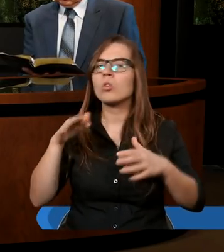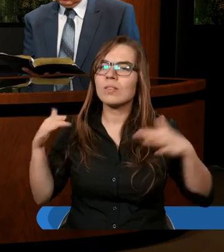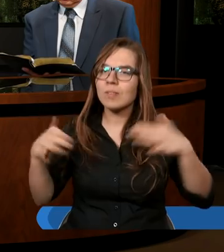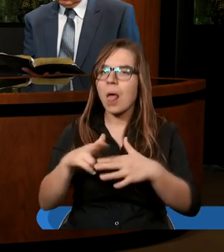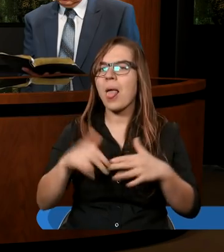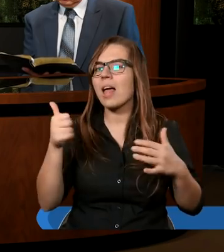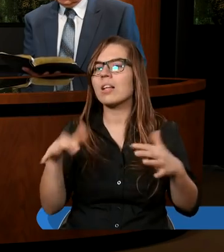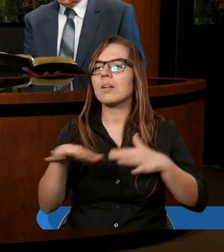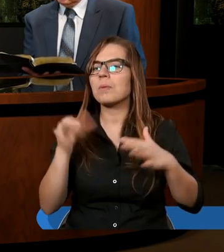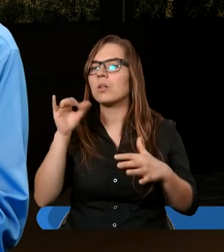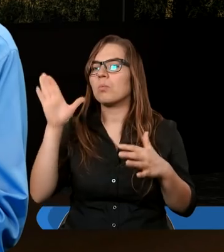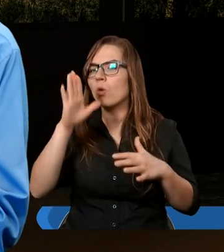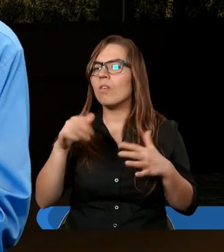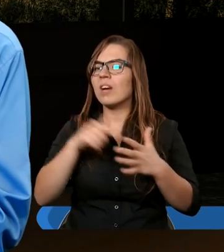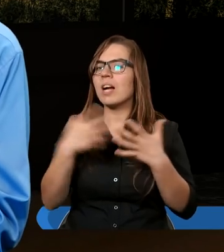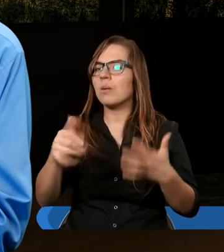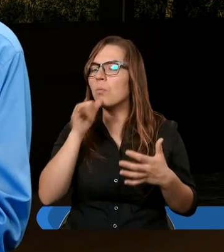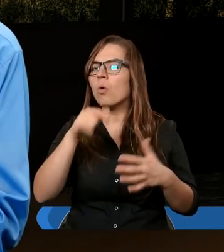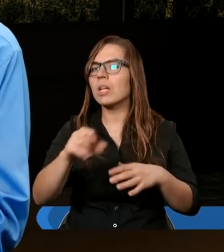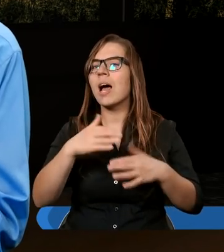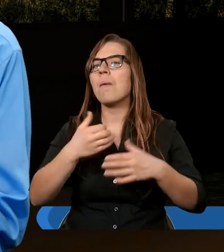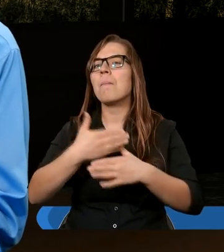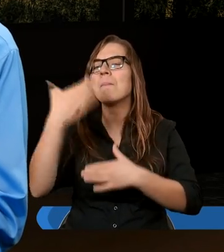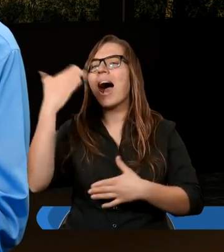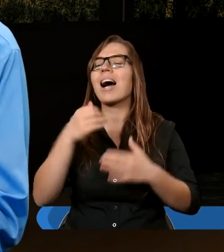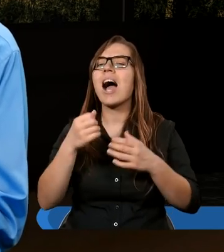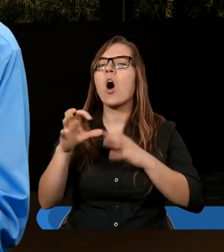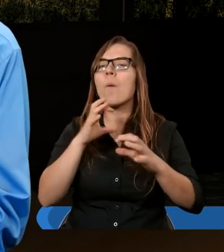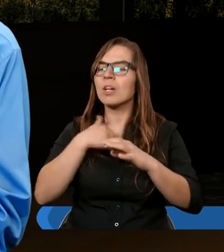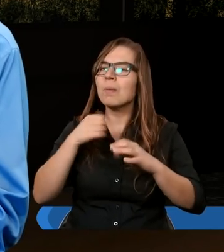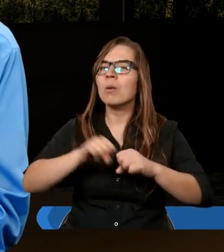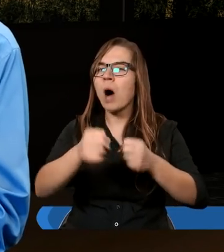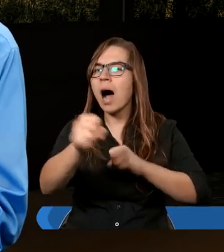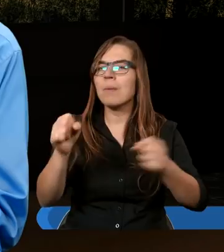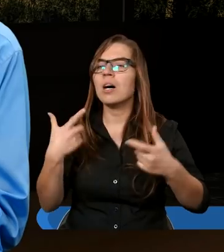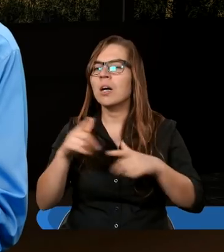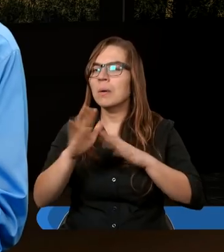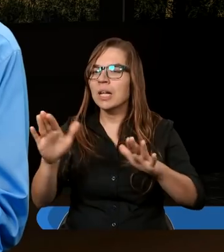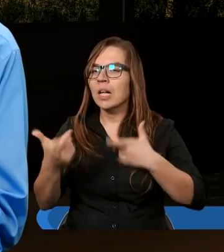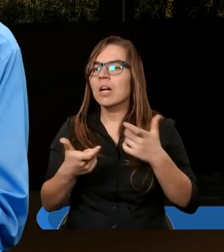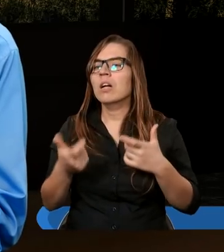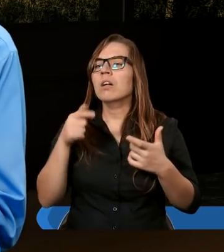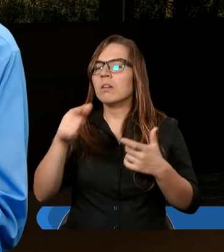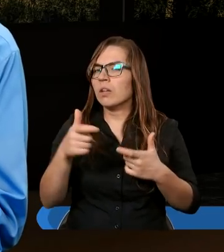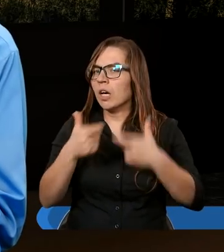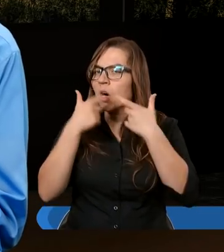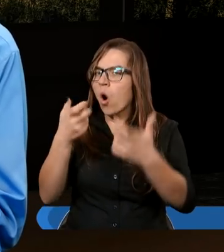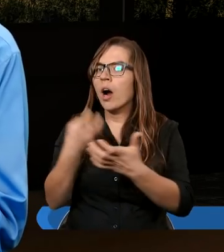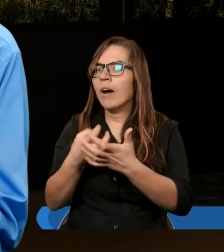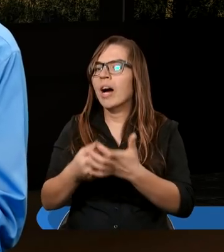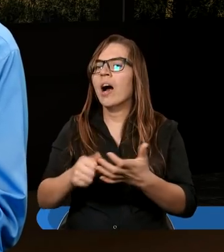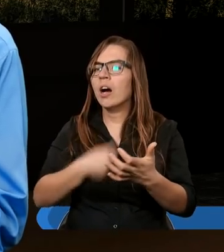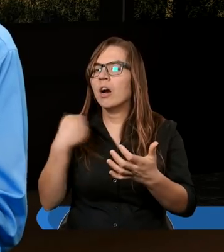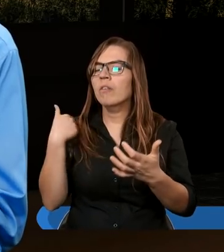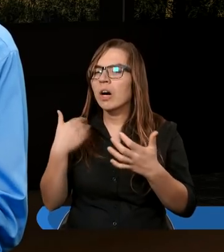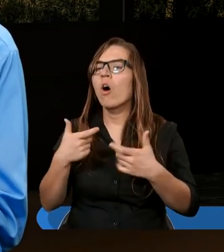jedno miejsce i Bóg chce właśnie łamać te bariery komunikacyjne. Chce, żeby ten cel, jakim jest ogłoszenie Ewangelii na całym